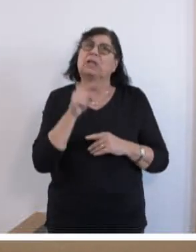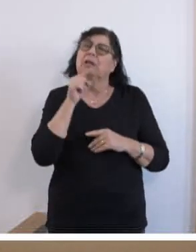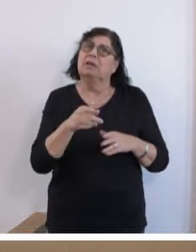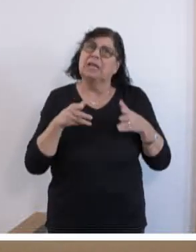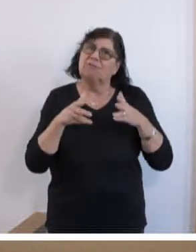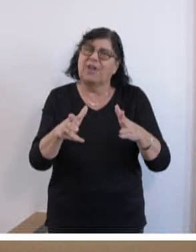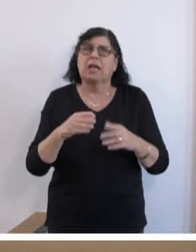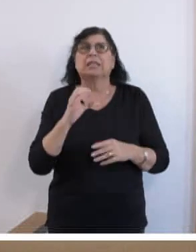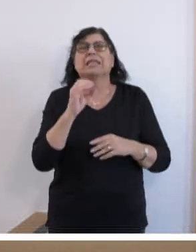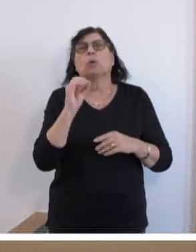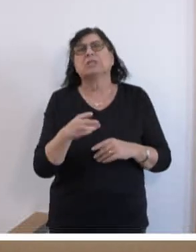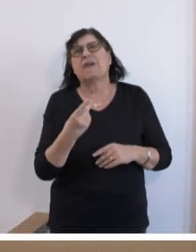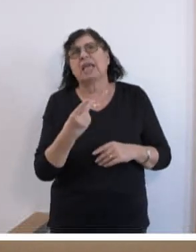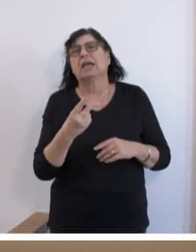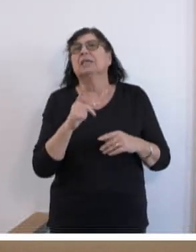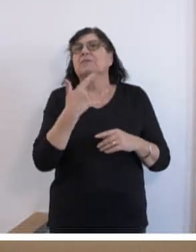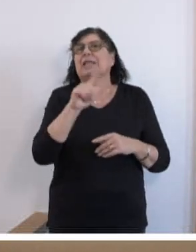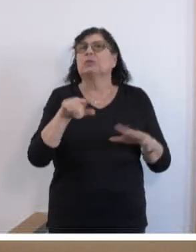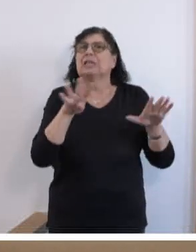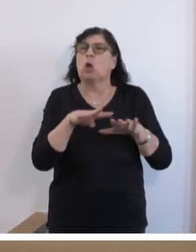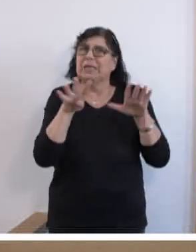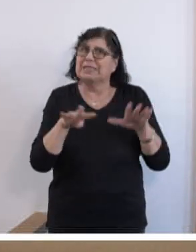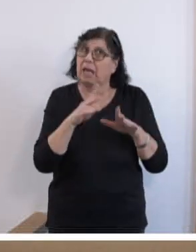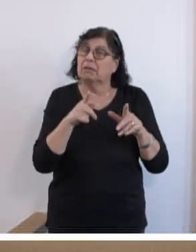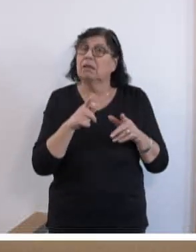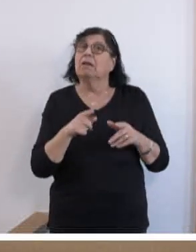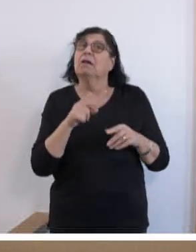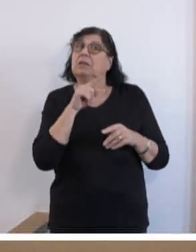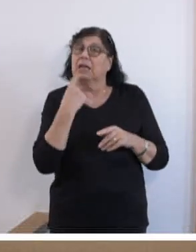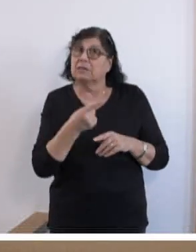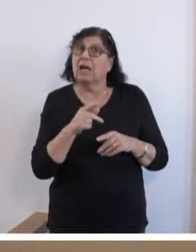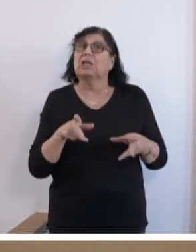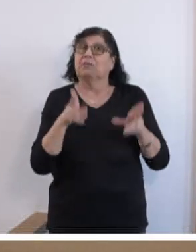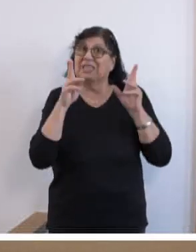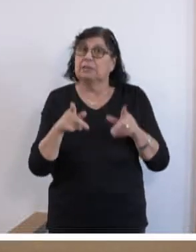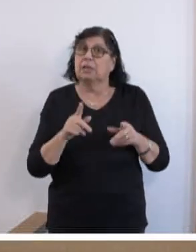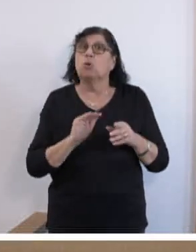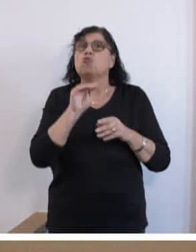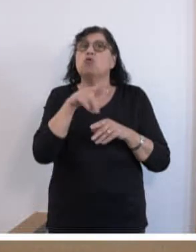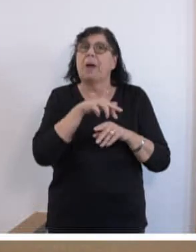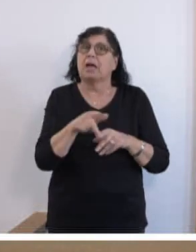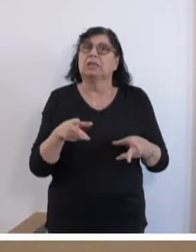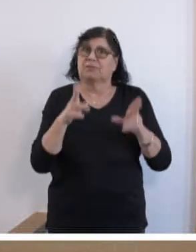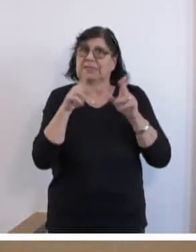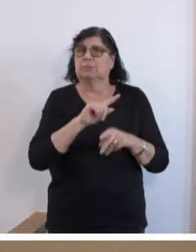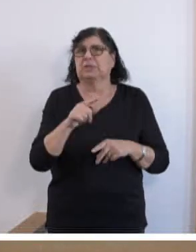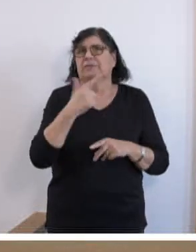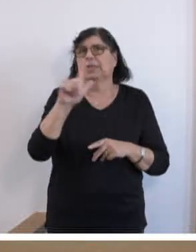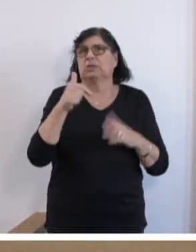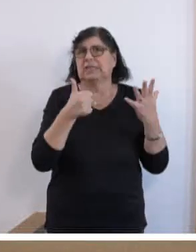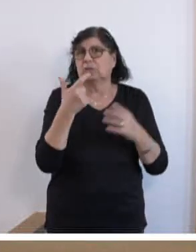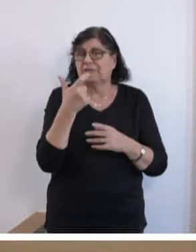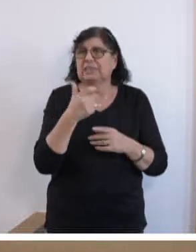CDU, CSU und SPD 2019 begonnen haben. 2019 wurde gesagt, es gibt Fristen, lange Übergangsfristen, zum Beispiel bis 2026, was Öl und